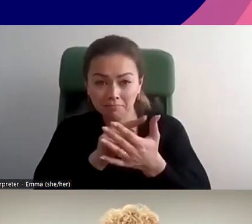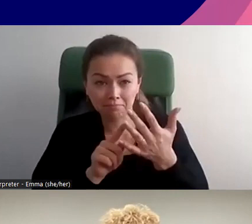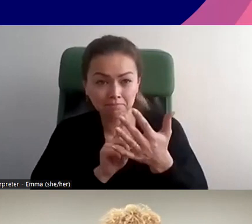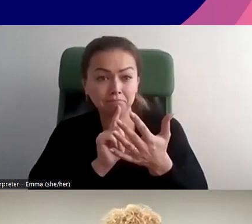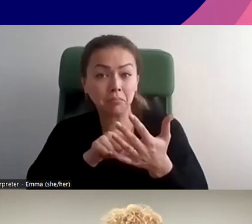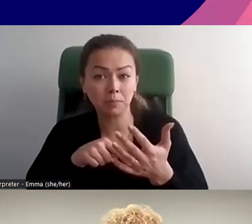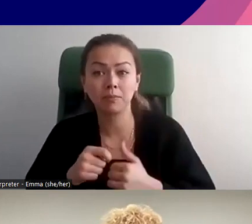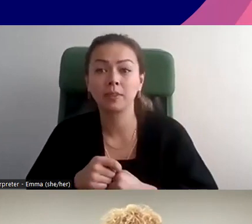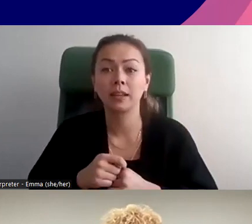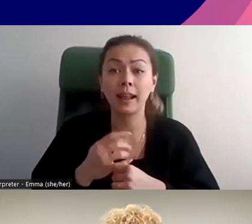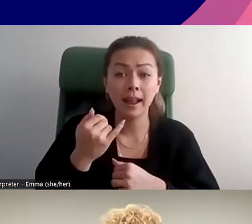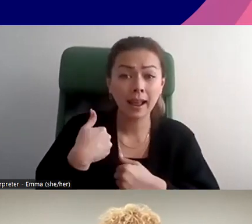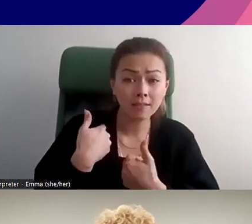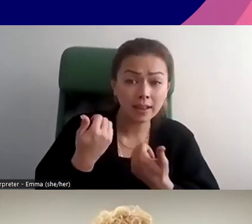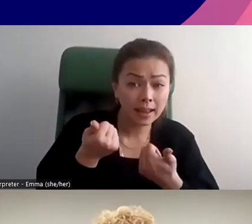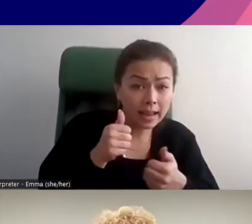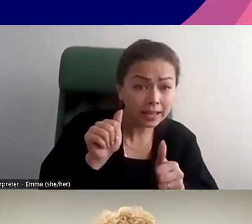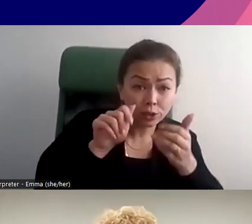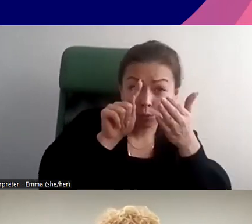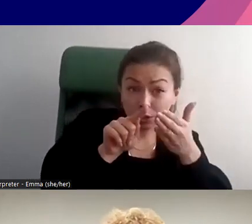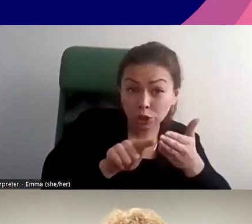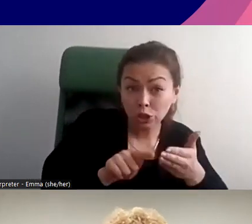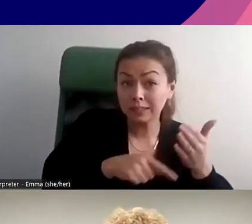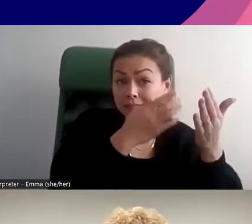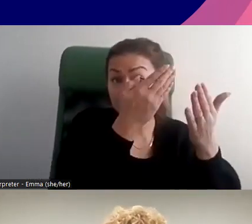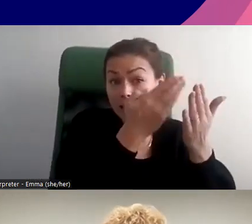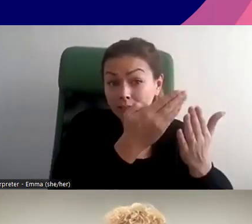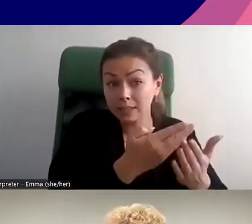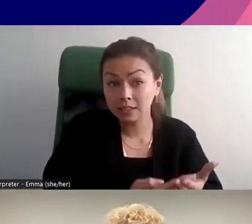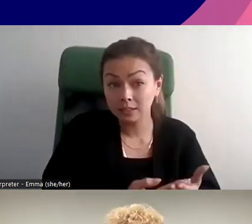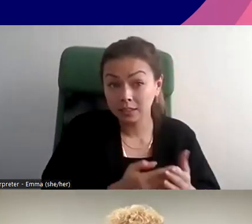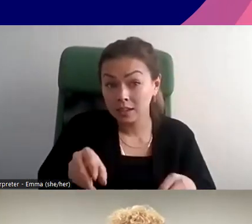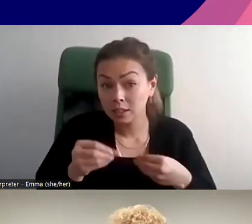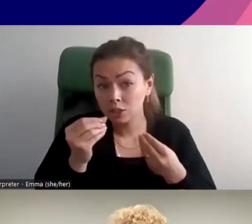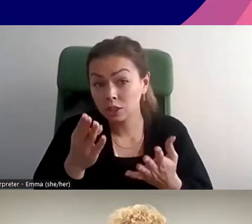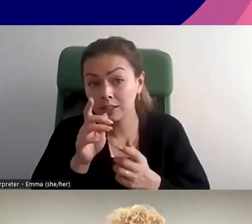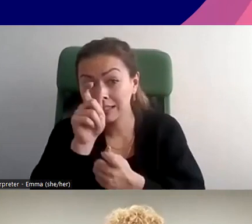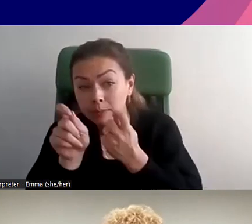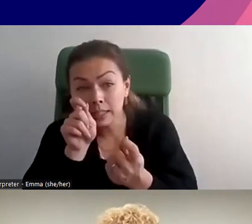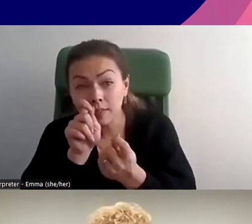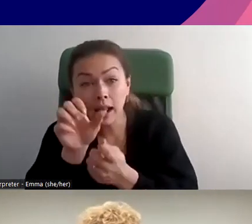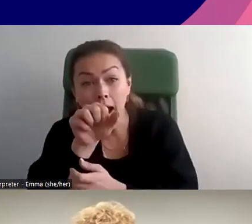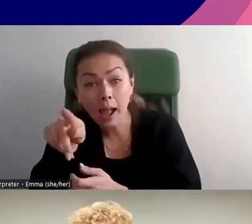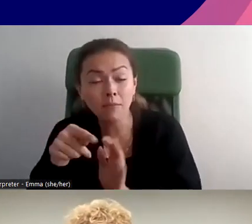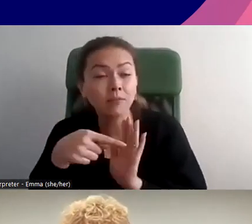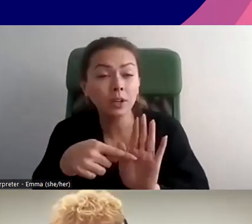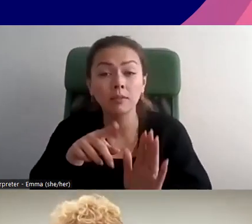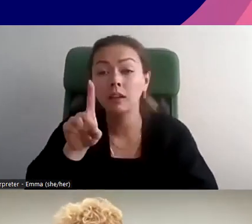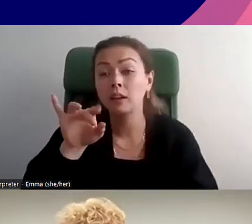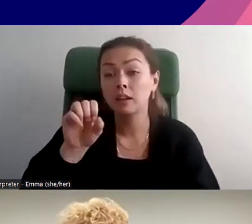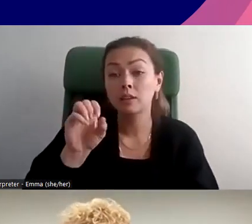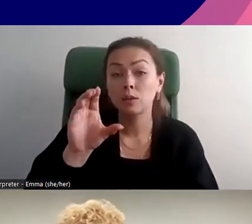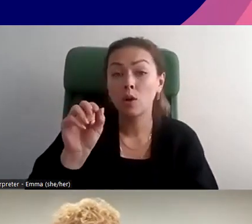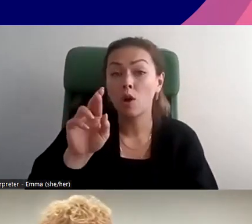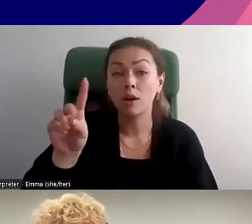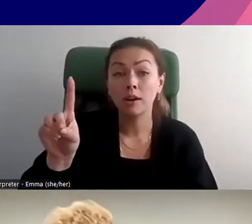et n'importe qui peut y répondre, c'est à savoir, est-ce qu'il y a des recherches ou des éléments de preuve qui suggèrent que des applications